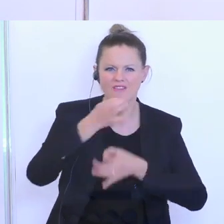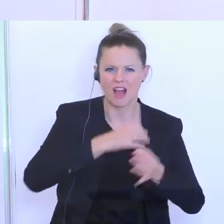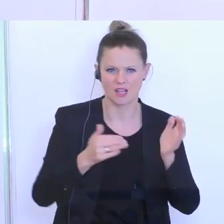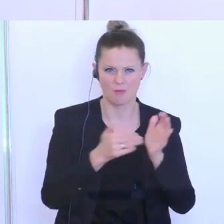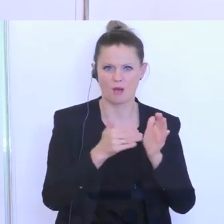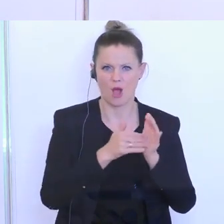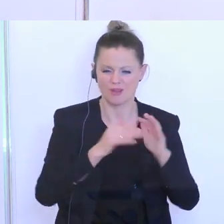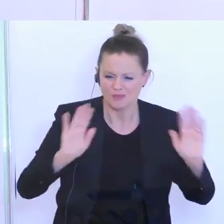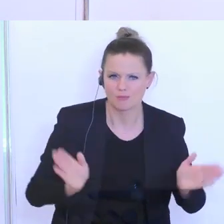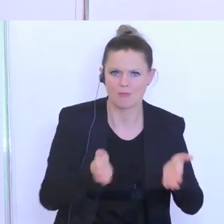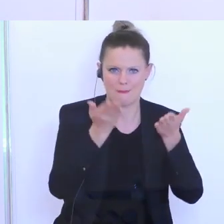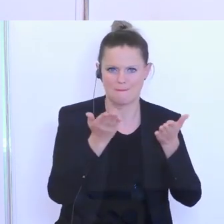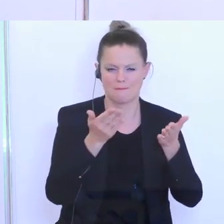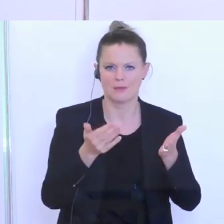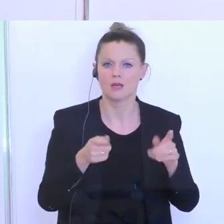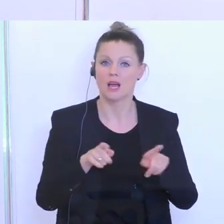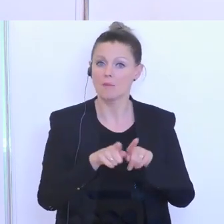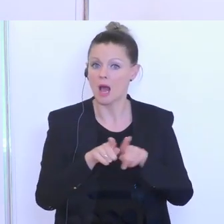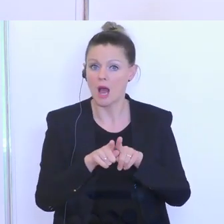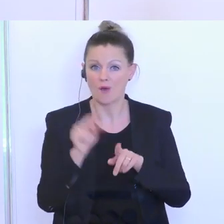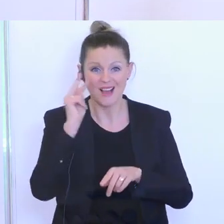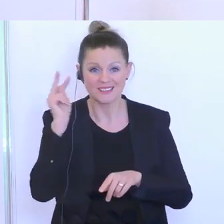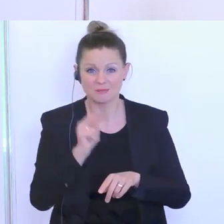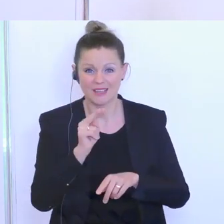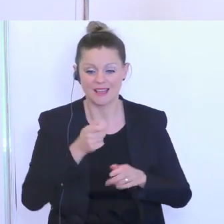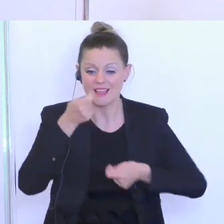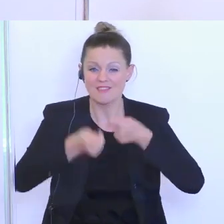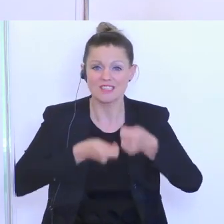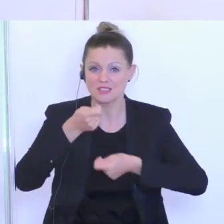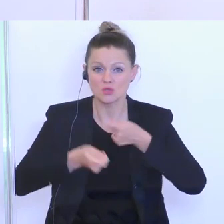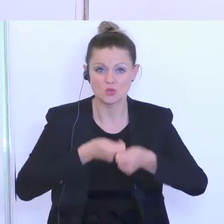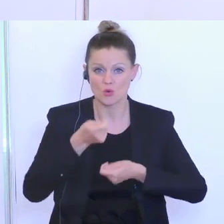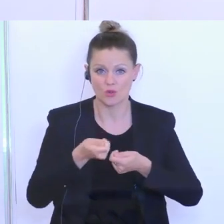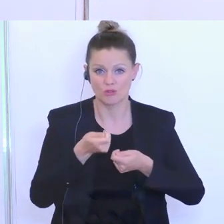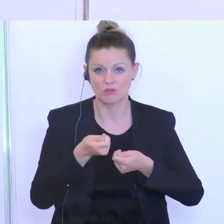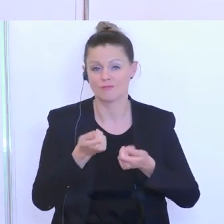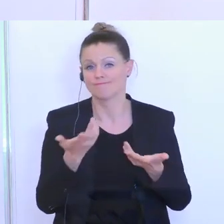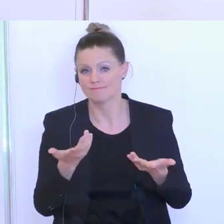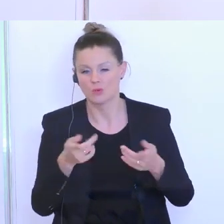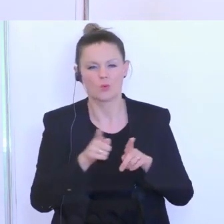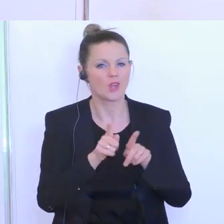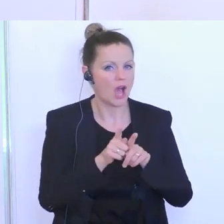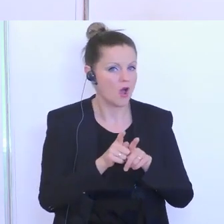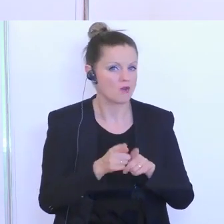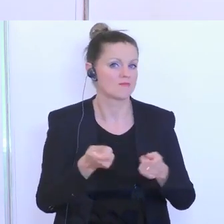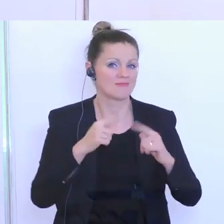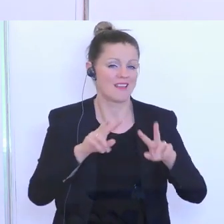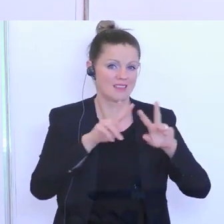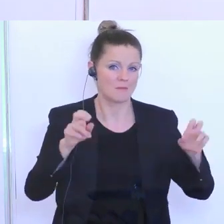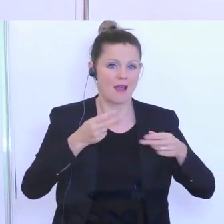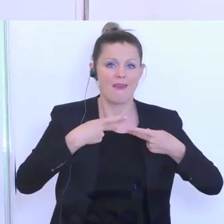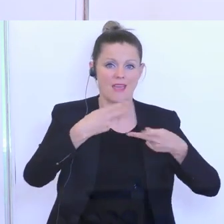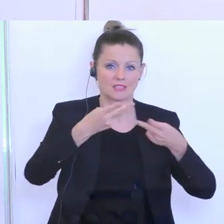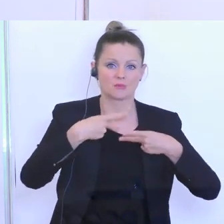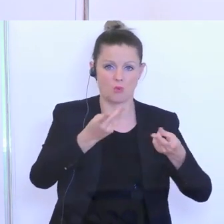Nachfrage wieder anzukurbeln, aber auch um den Aspekt der Investitionen ganz stark und auch um den Aspekt des Exports. Viele